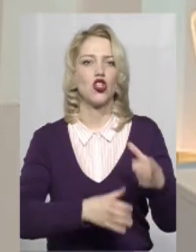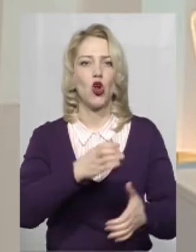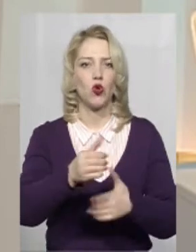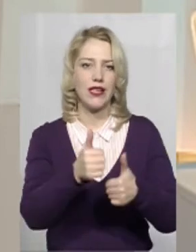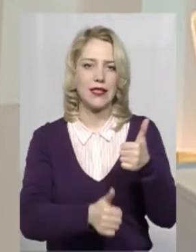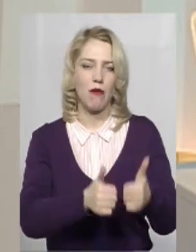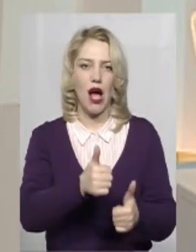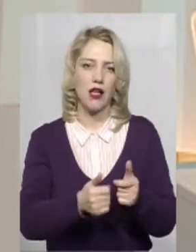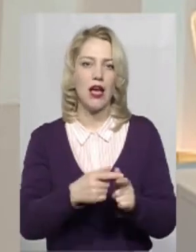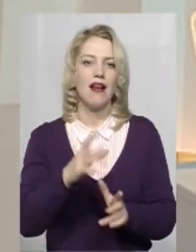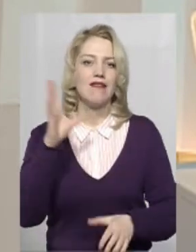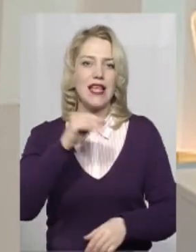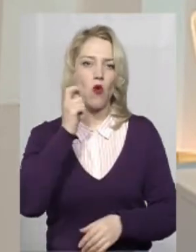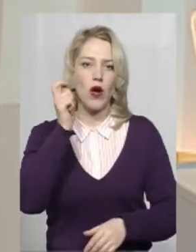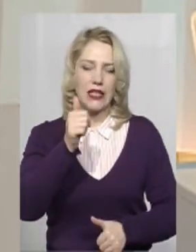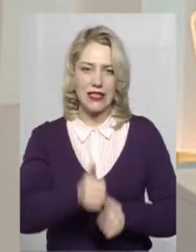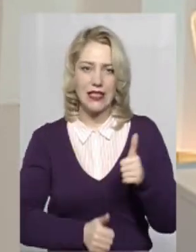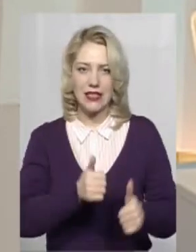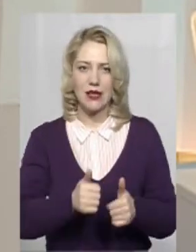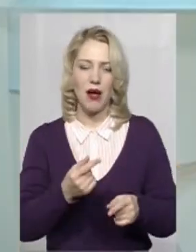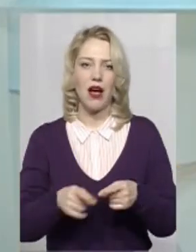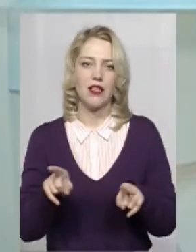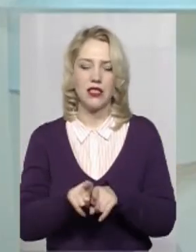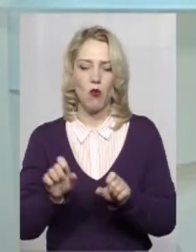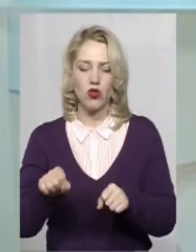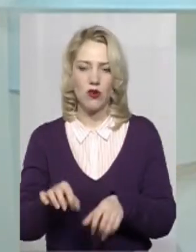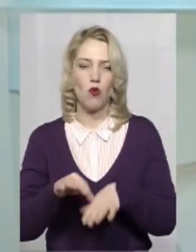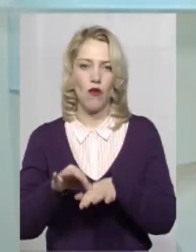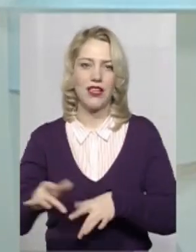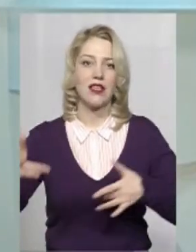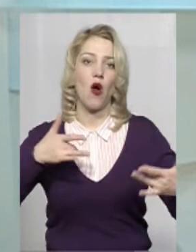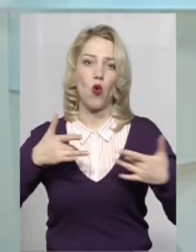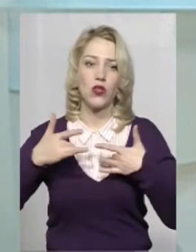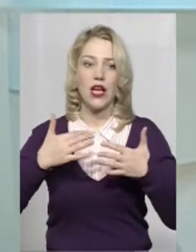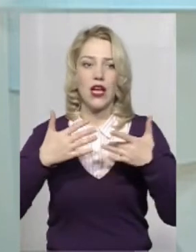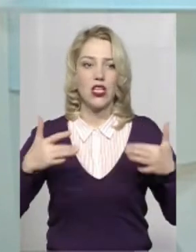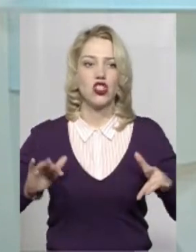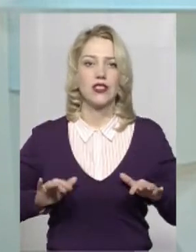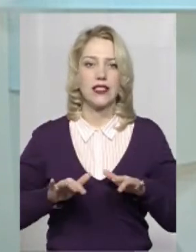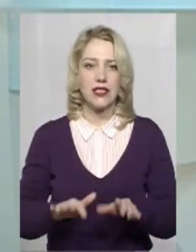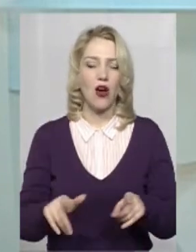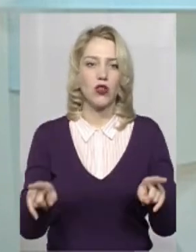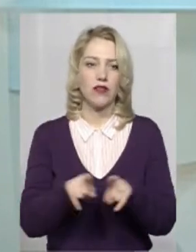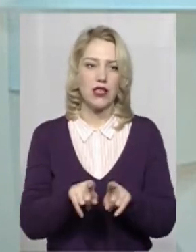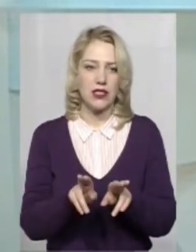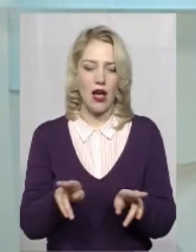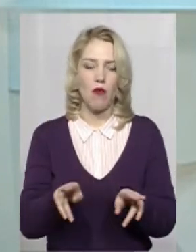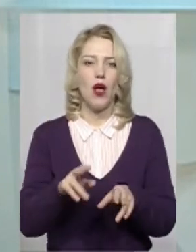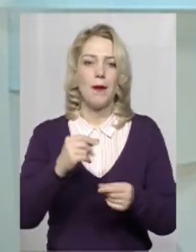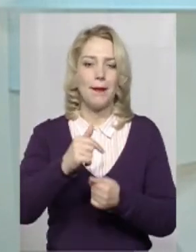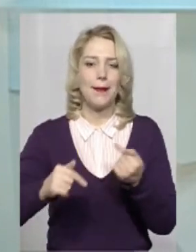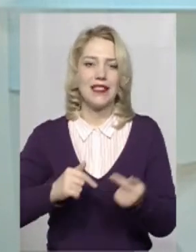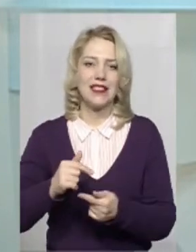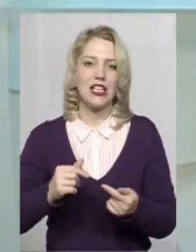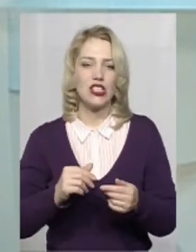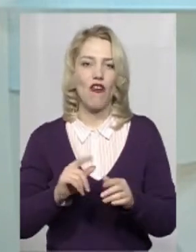змагань, всеукраїнських змагань, з можливістю також проведення концертів, інших заходів, тих же самих бізнес-форумів.